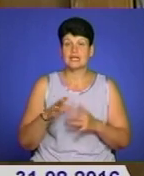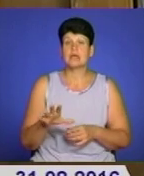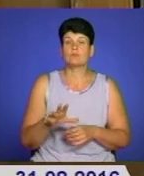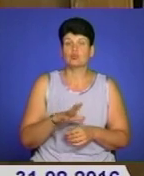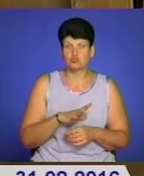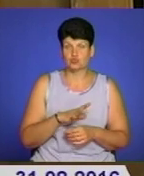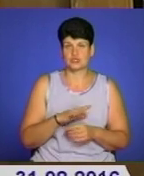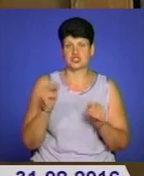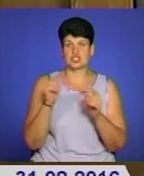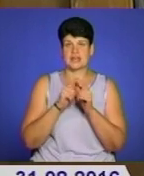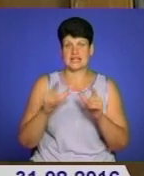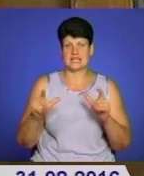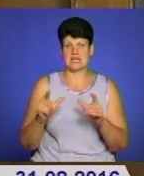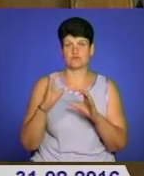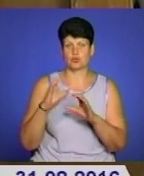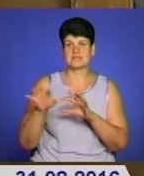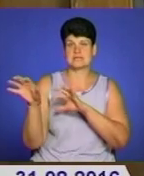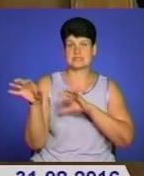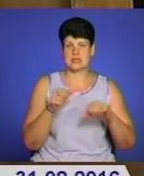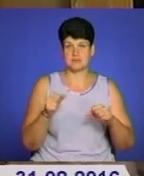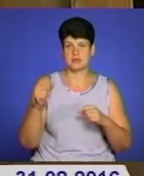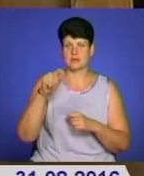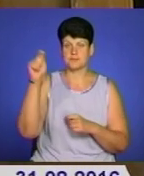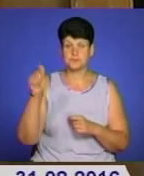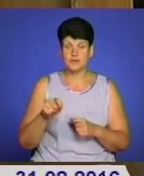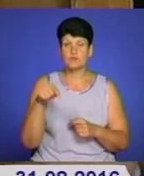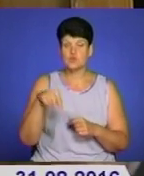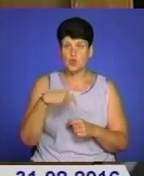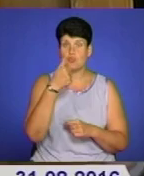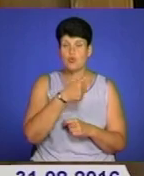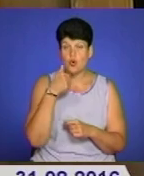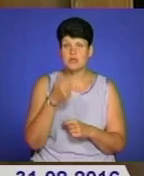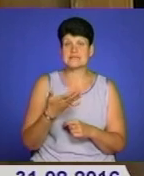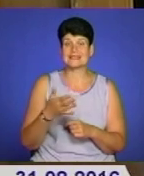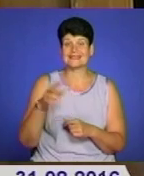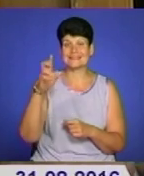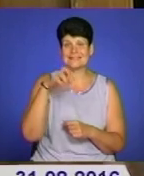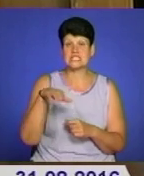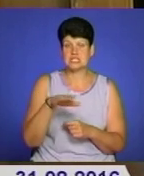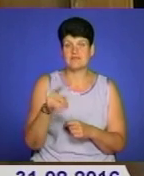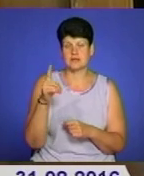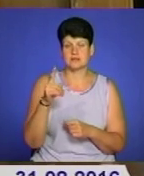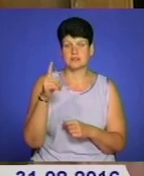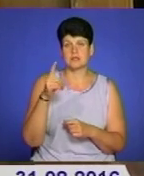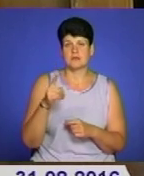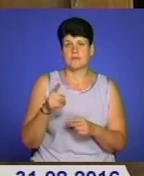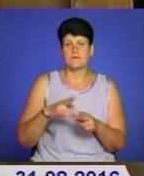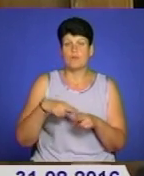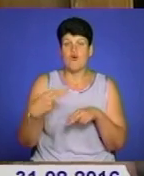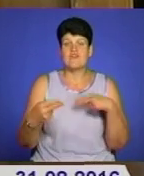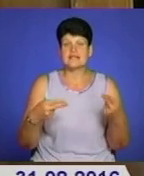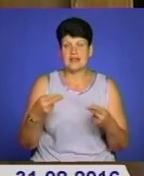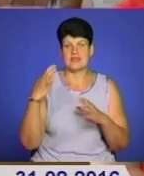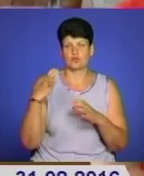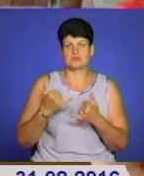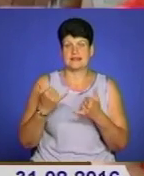автобуси шкільні мобілізовані на фронт. Сьогодні в цьому році держава 100% компенсує повертає шкільні автобуси